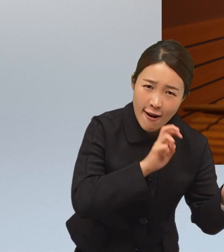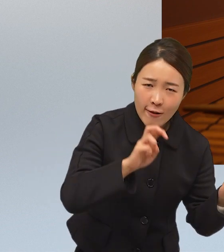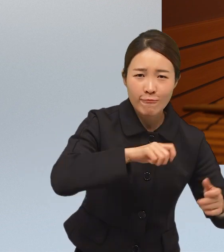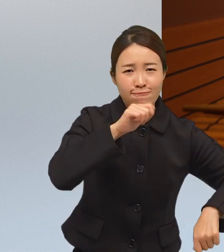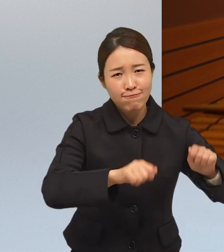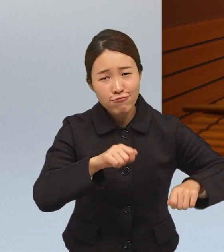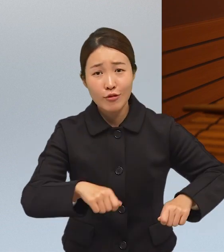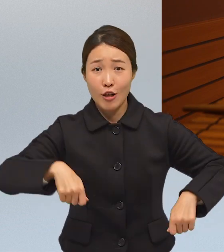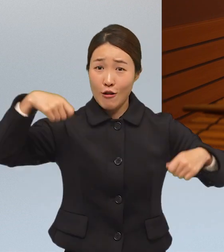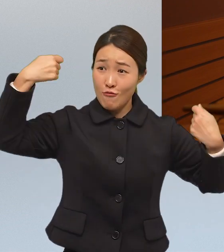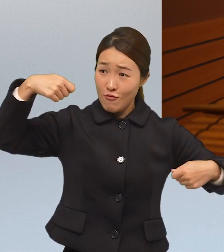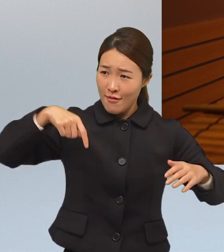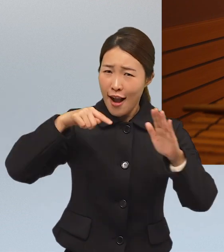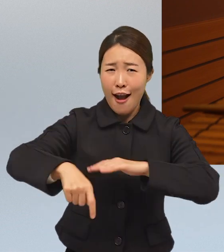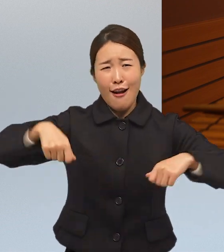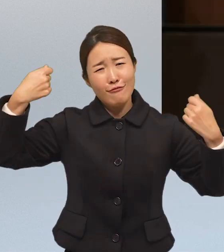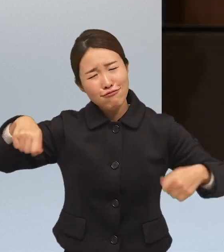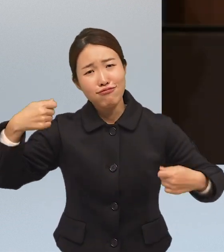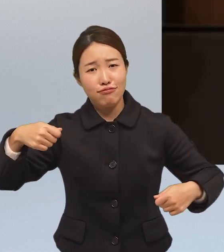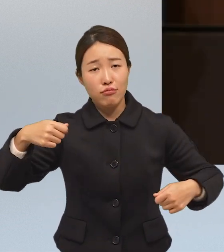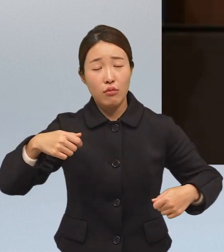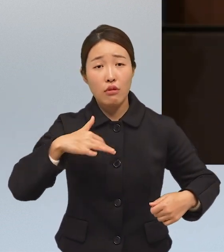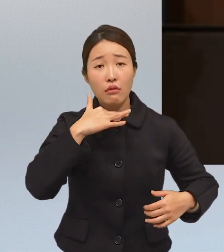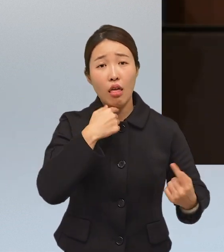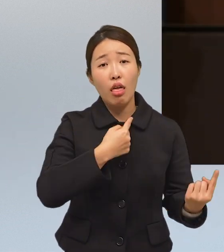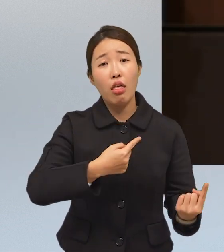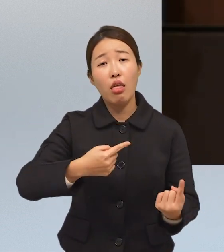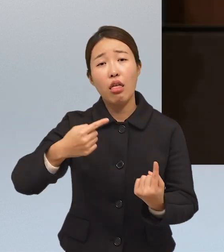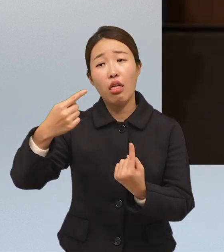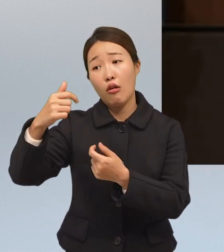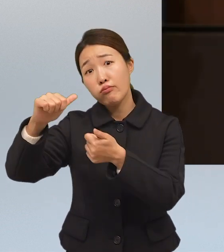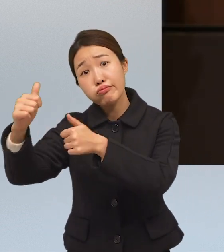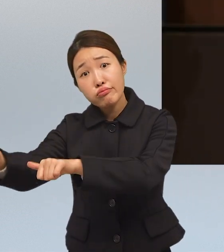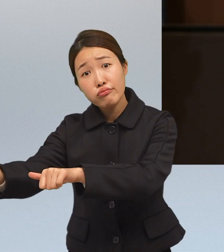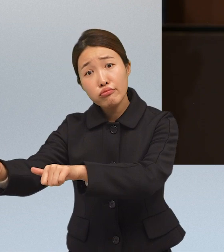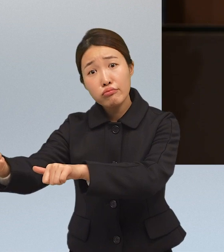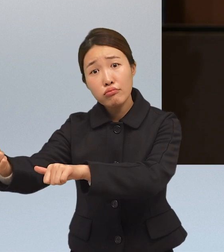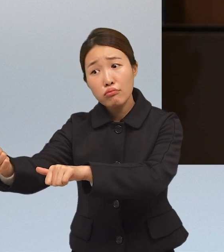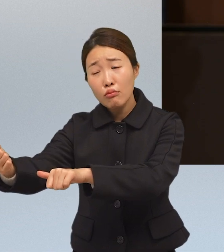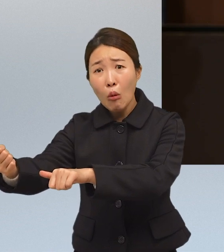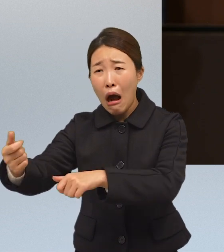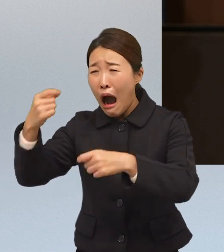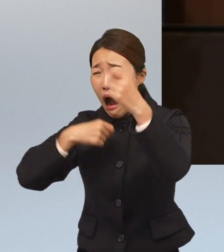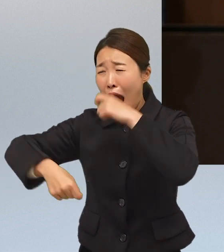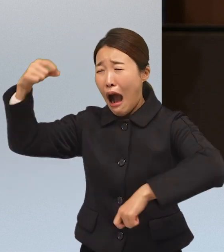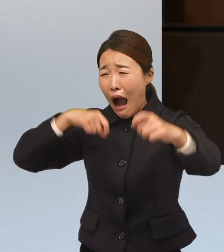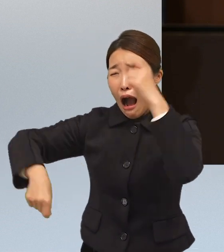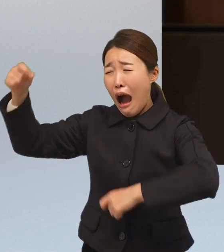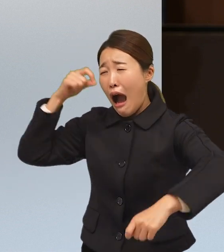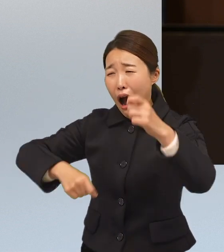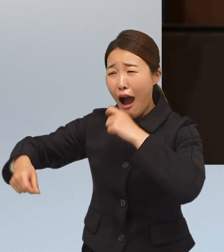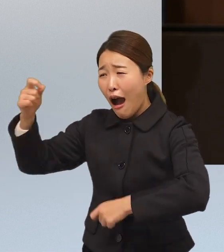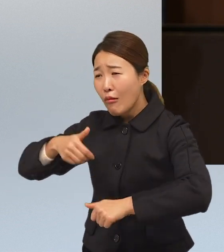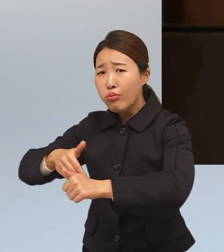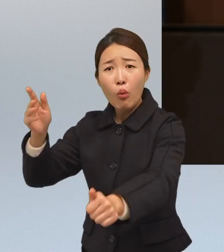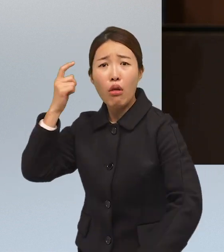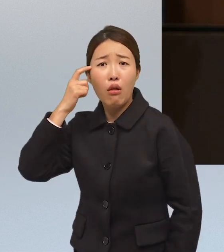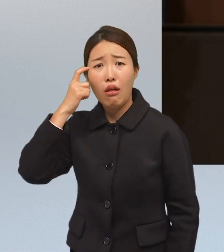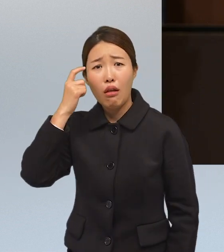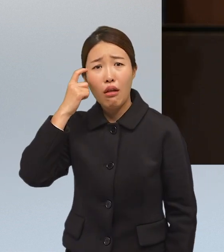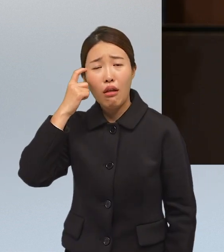와서 이렇게 춤추고 나이 많아서 들어가실 때 왜 울어서